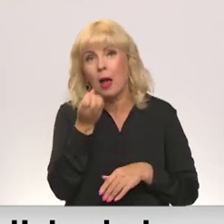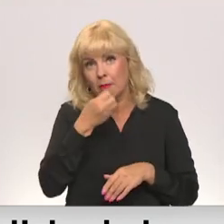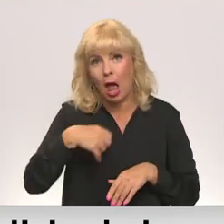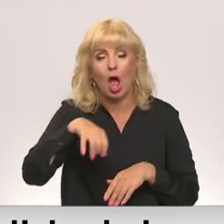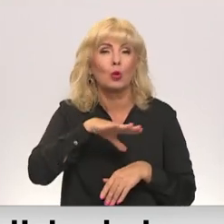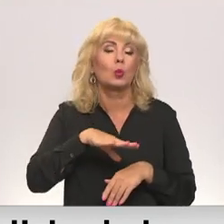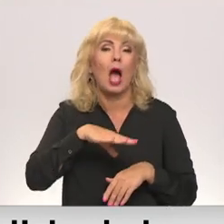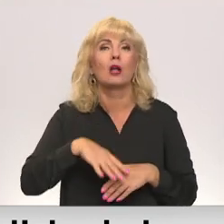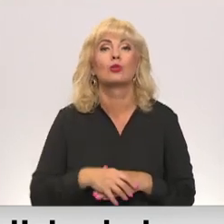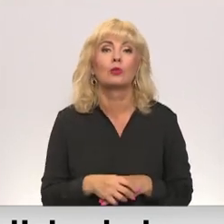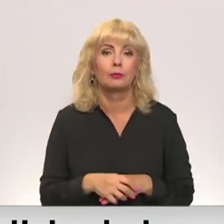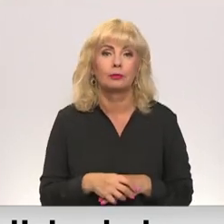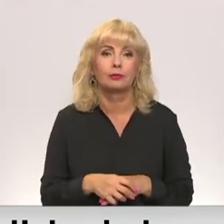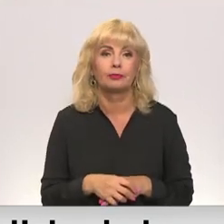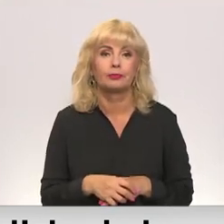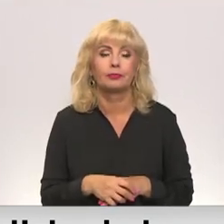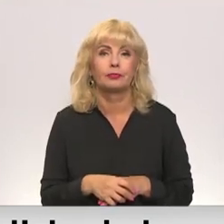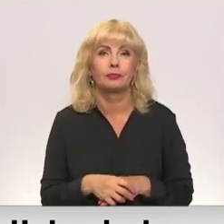Sandra Leitāni, Andris Pāns, Vīdzemes TV.